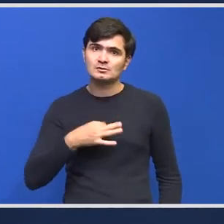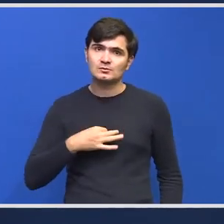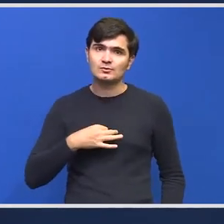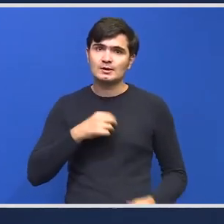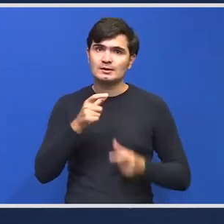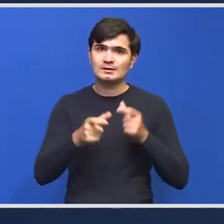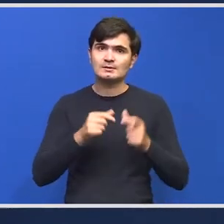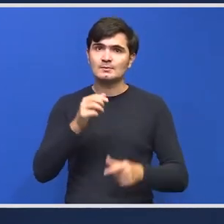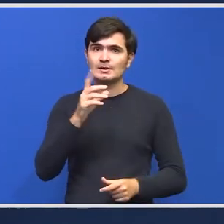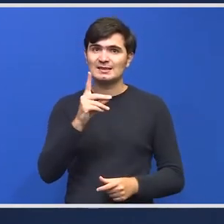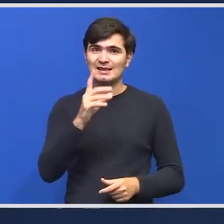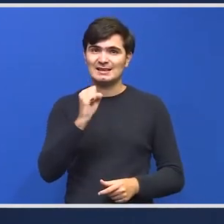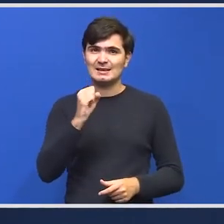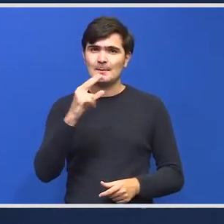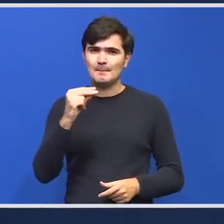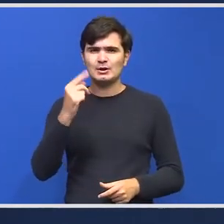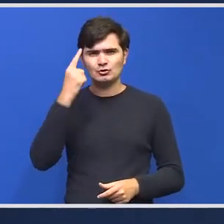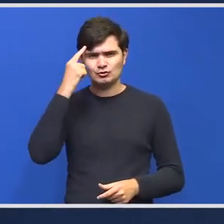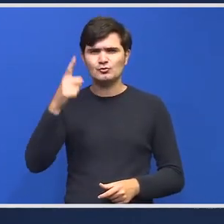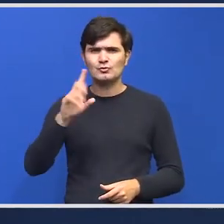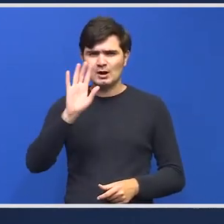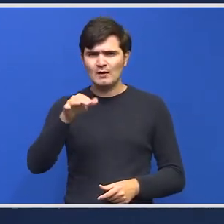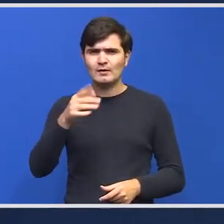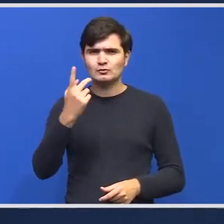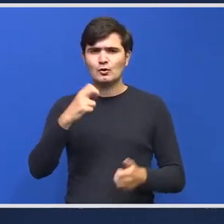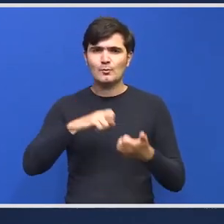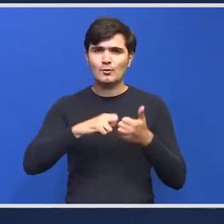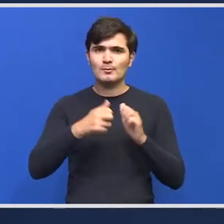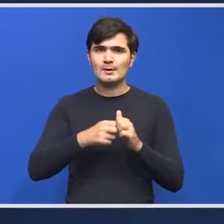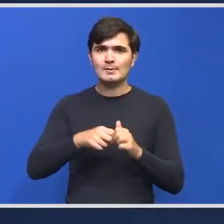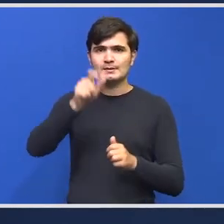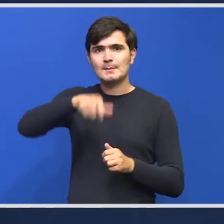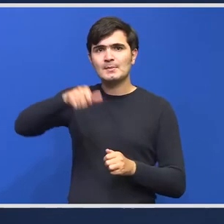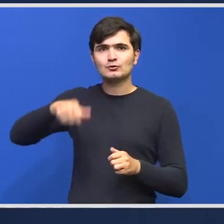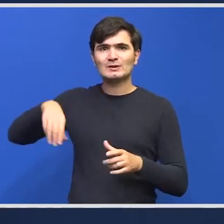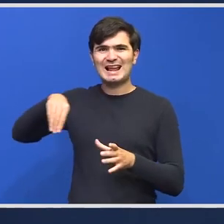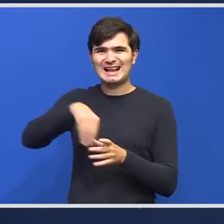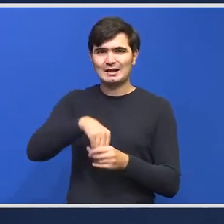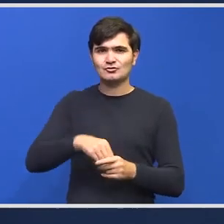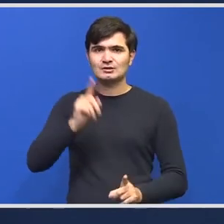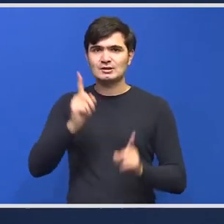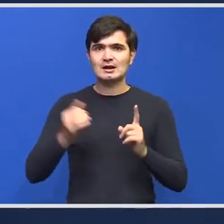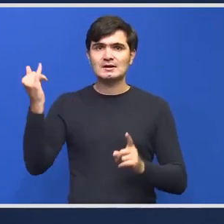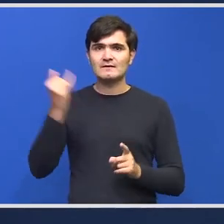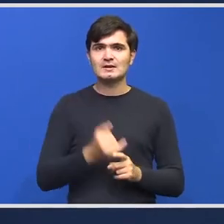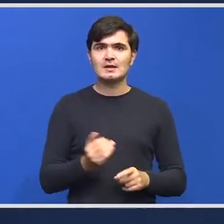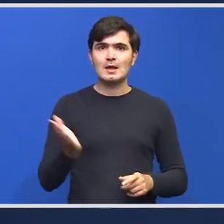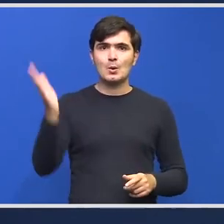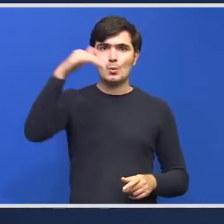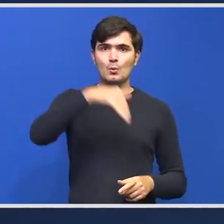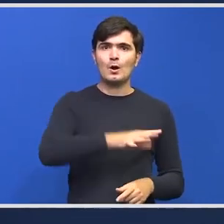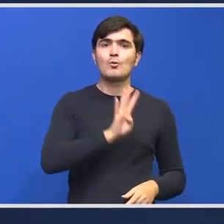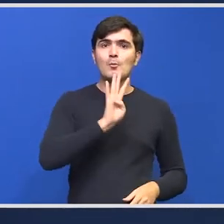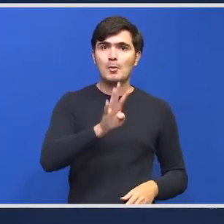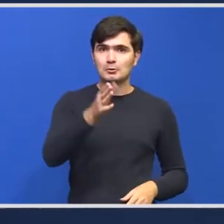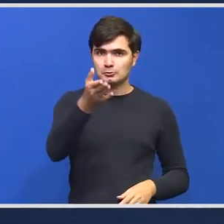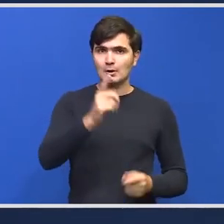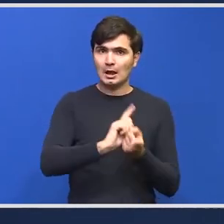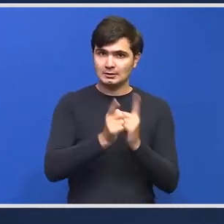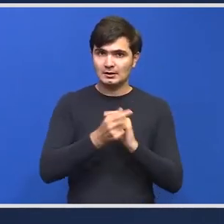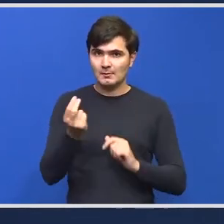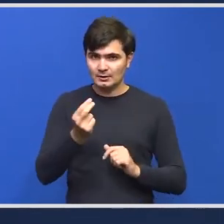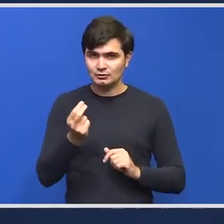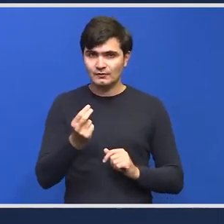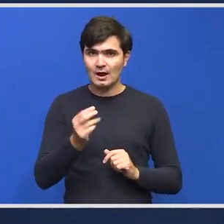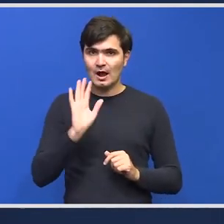DSP-urilor știm că era o problemă de personal în contextul acestui Val 4 dacă s-a schimbat ceva acolo dacă